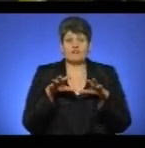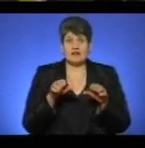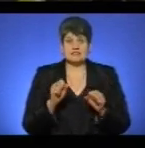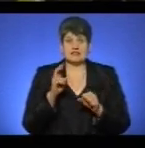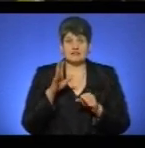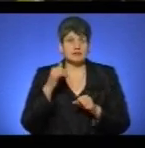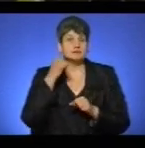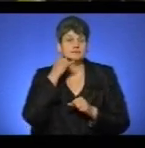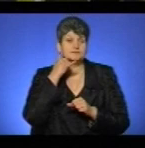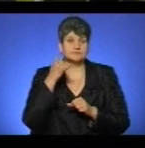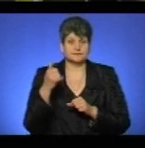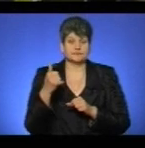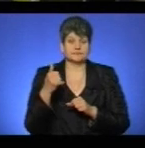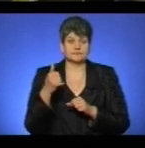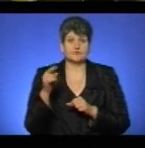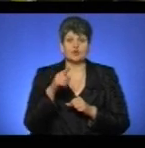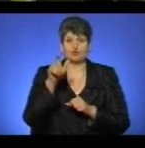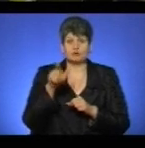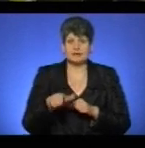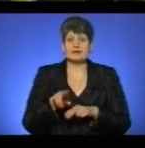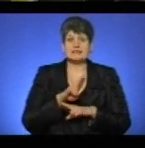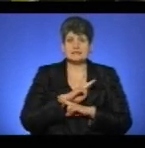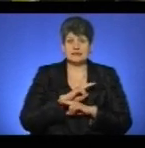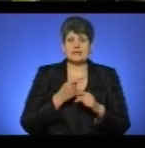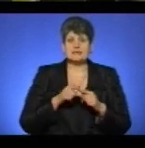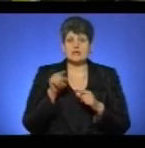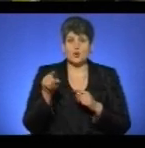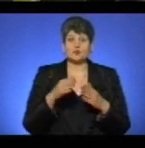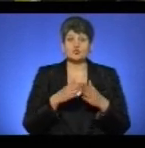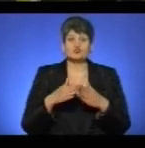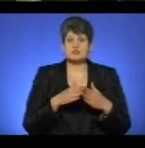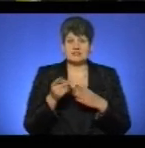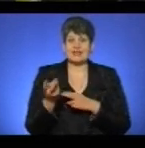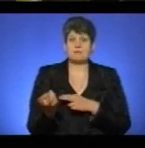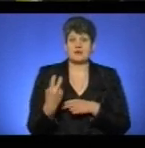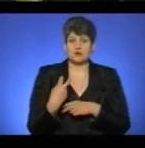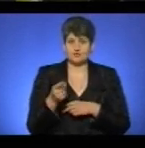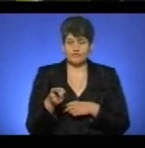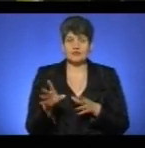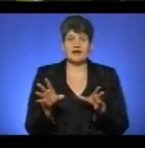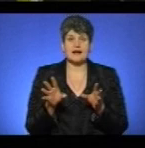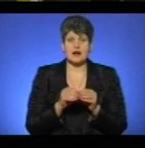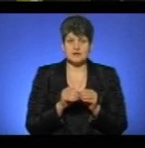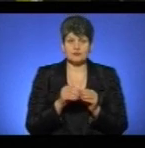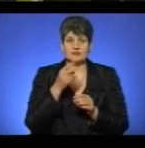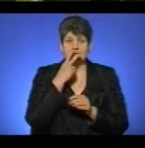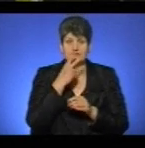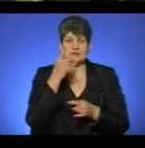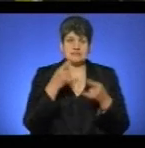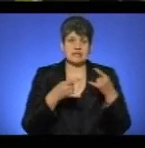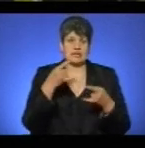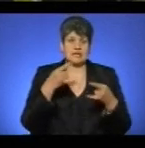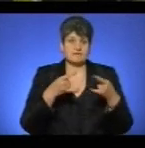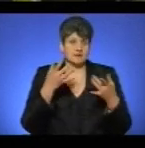повідомив, що людина, яка загинула, це його сусід, який до нього прийшов. Вони разом дивилися телевізор,